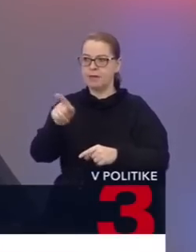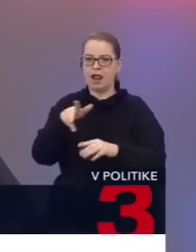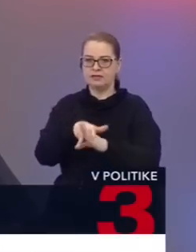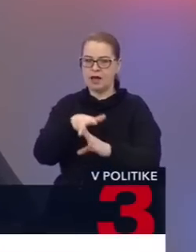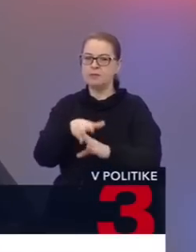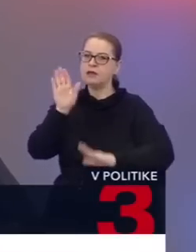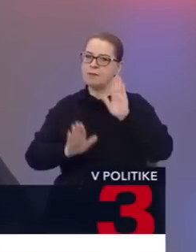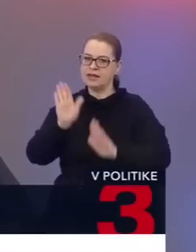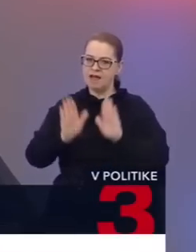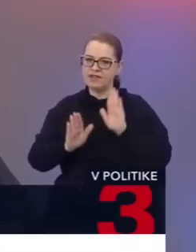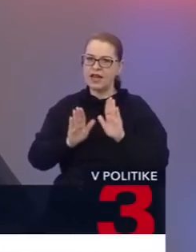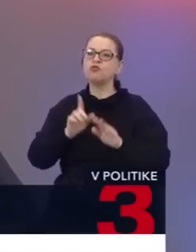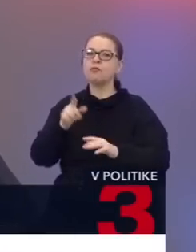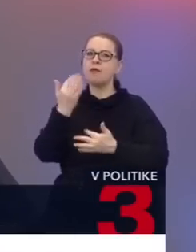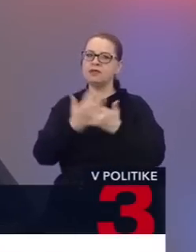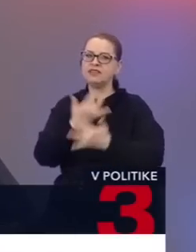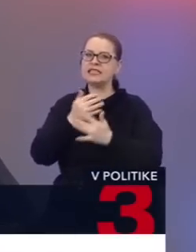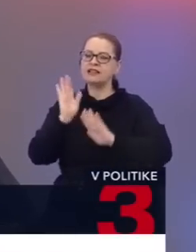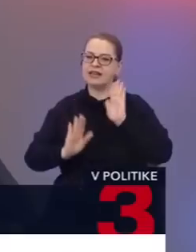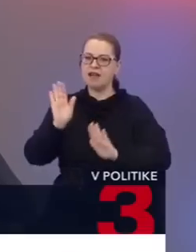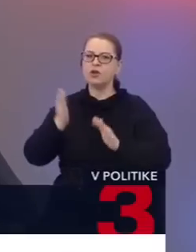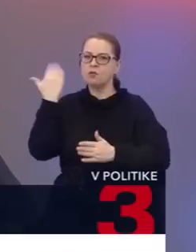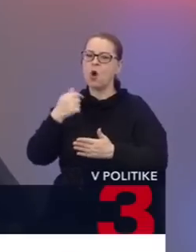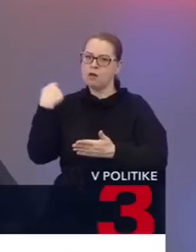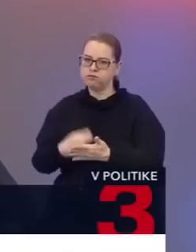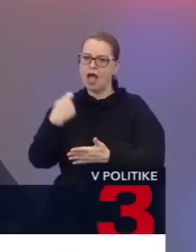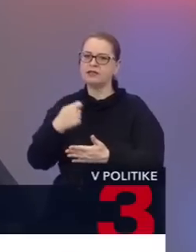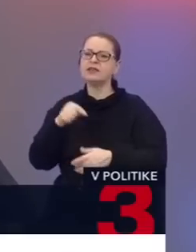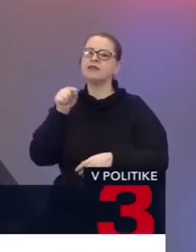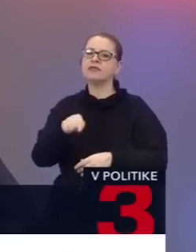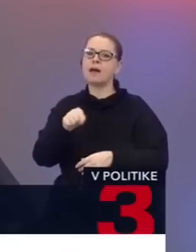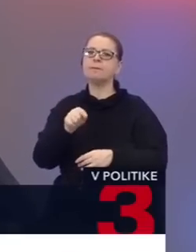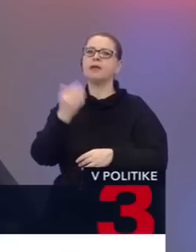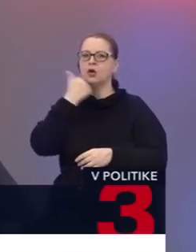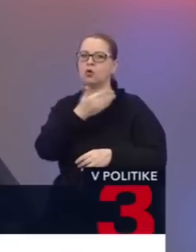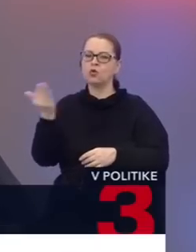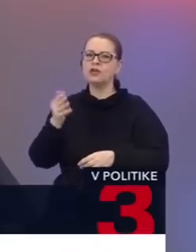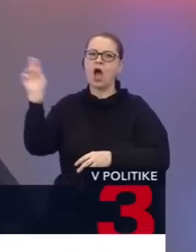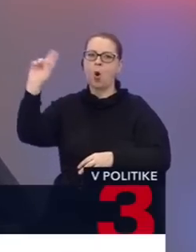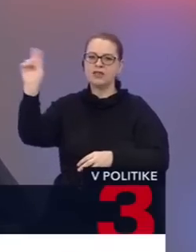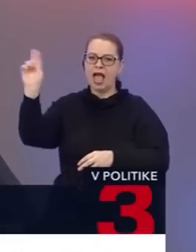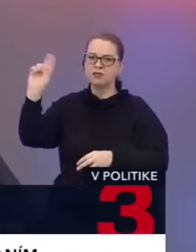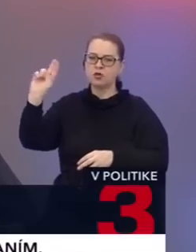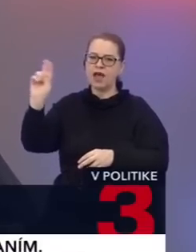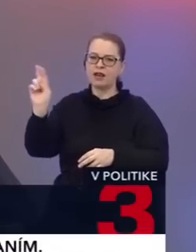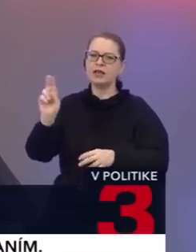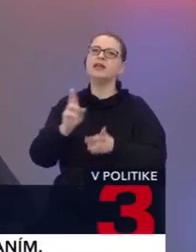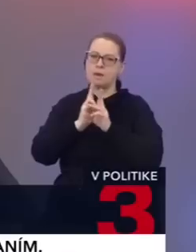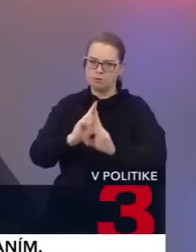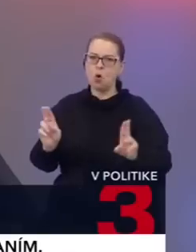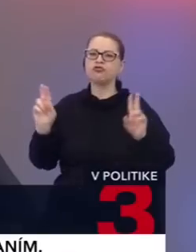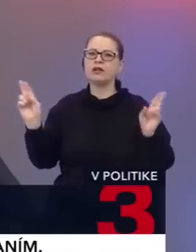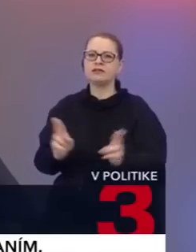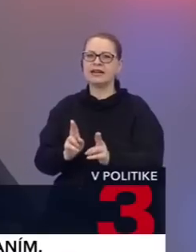referendum, respektíve, aby výsledky referenda boli platné, v ktorom by si občania odhlasovali, že je možné